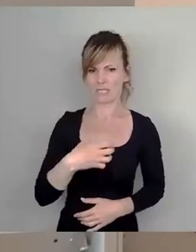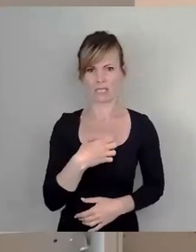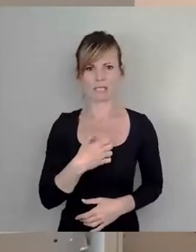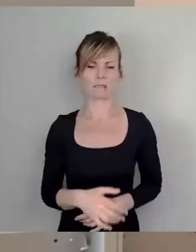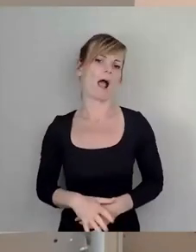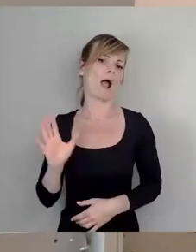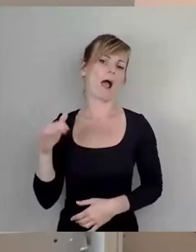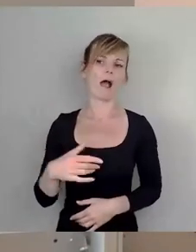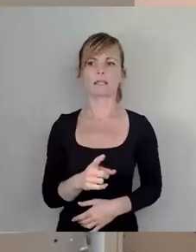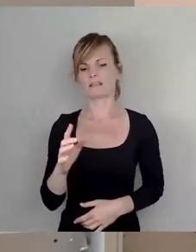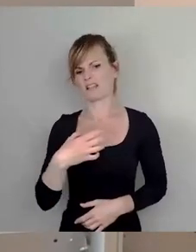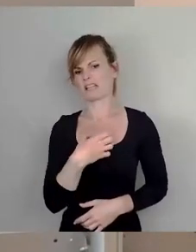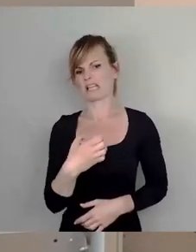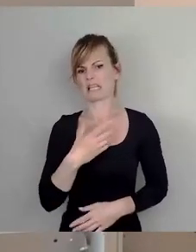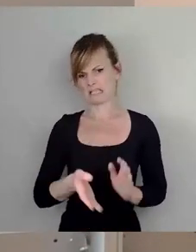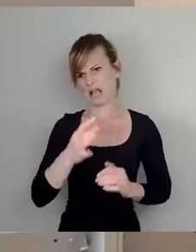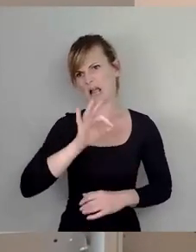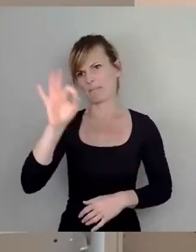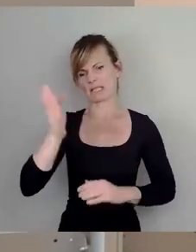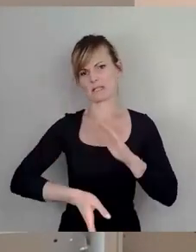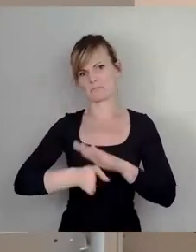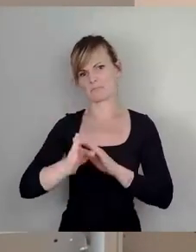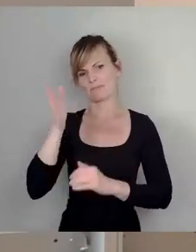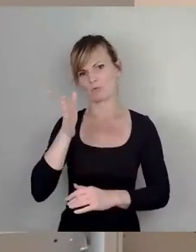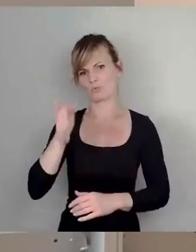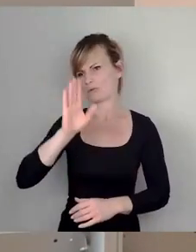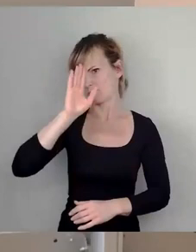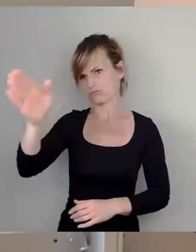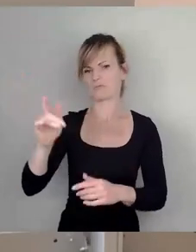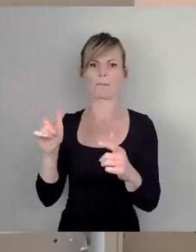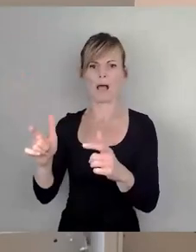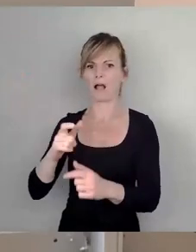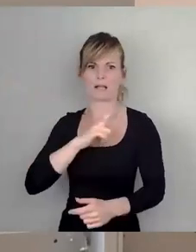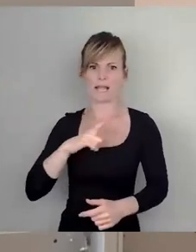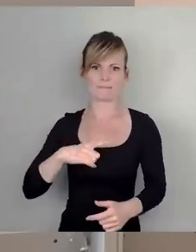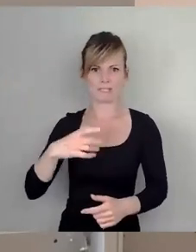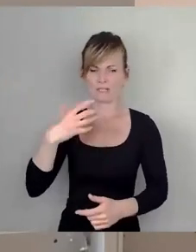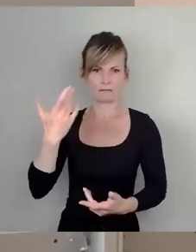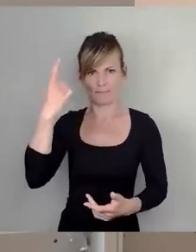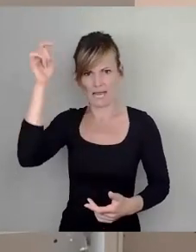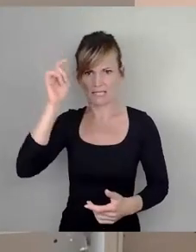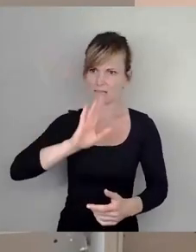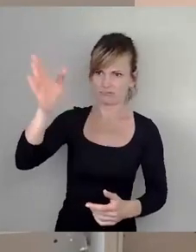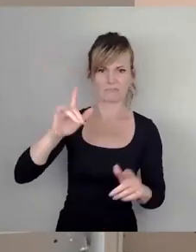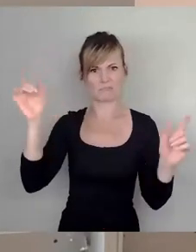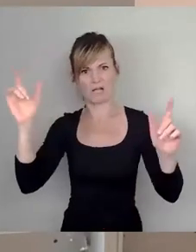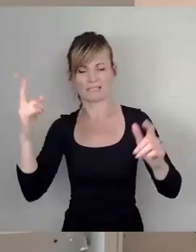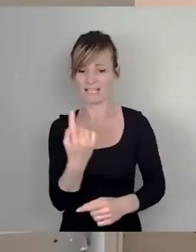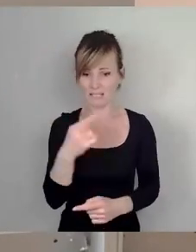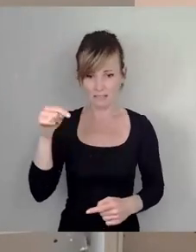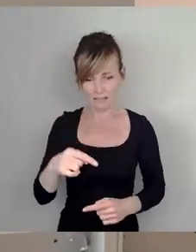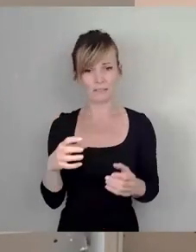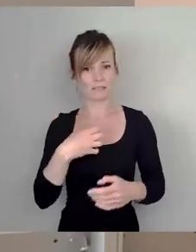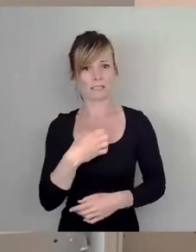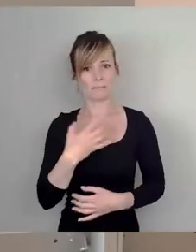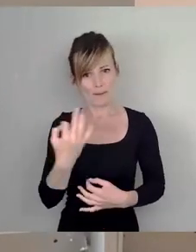ich nehme den Zug nach Leipzig, nach Berlin oder gleich nach Prag oder was weiß ich wohin. Wir müssen doch in Dresden eine Clubkultur haben